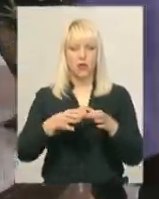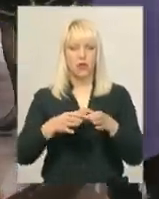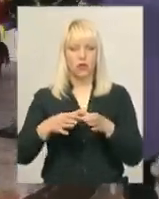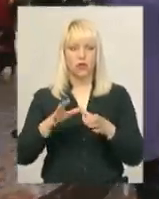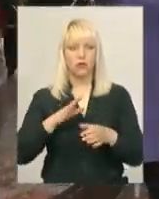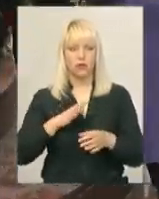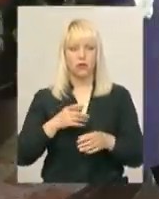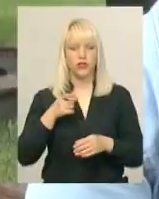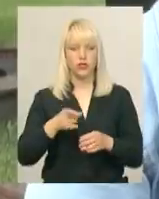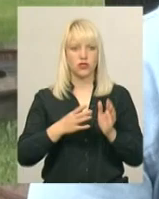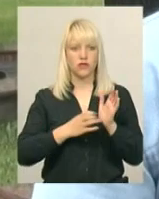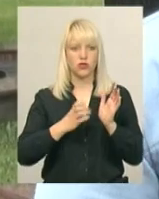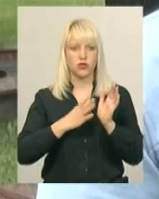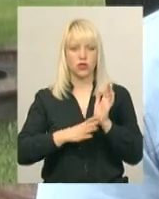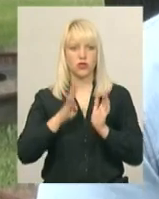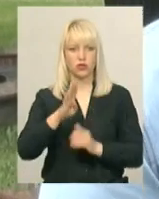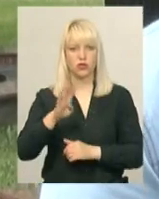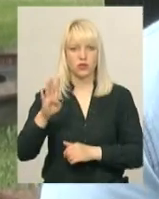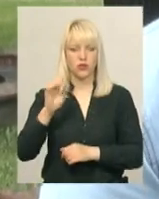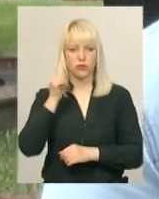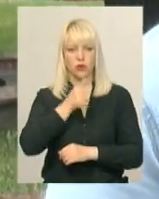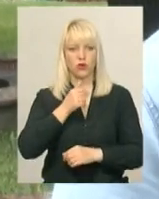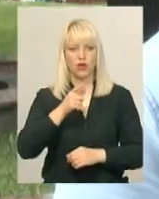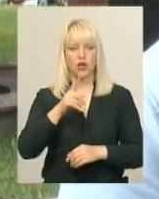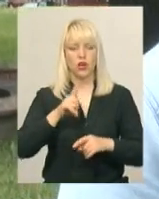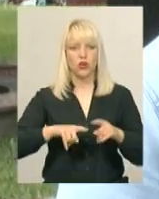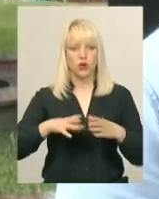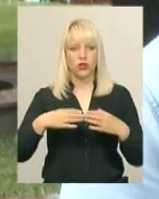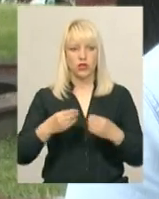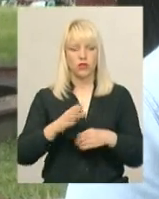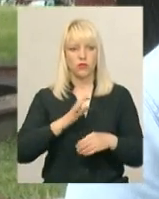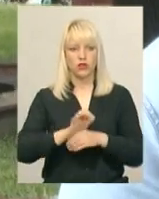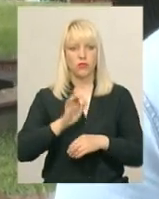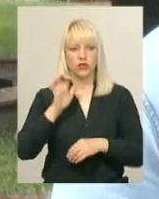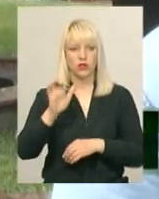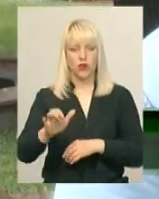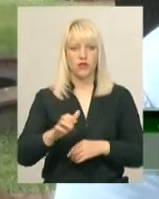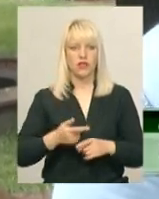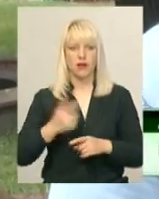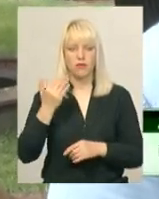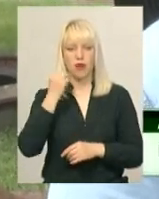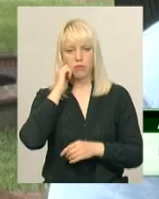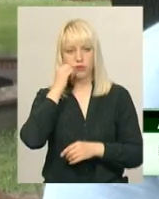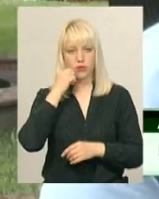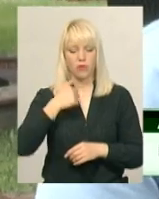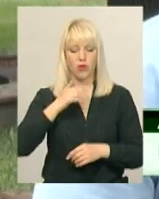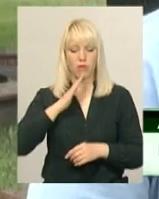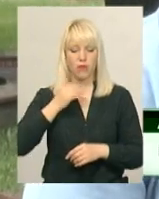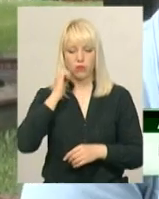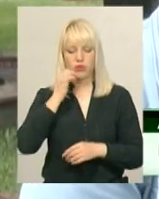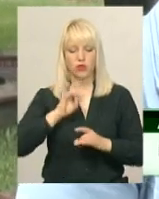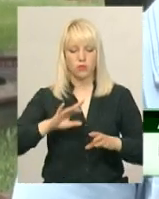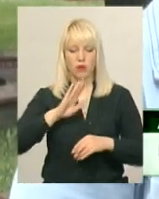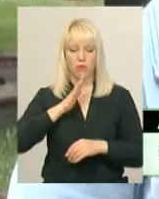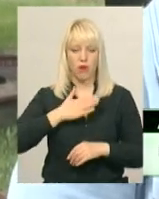року. У родині Анни Жукової депортували ставшу сестру її бабусі. Моя бабуся розповідала, розповідала моїй мамі, розповідала